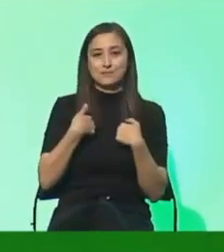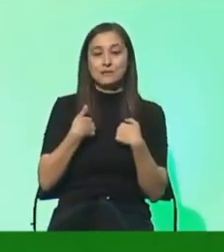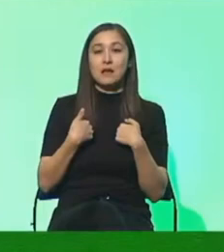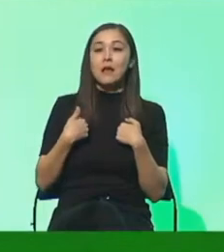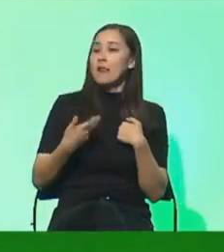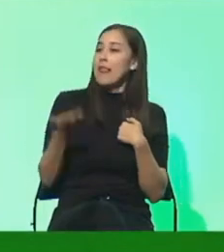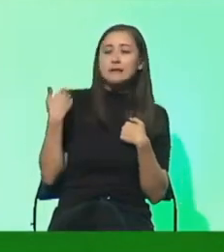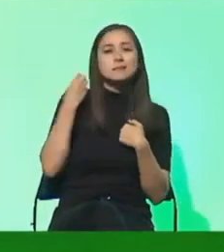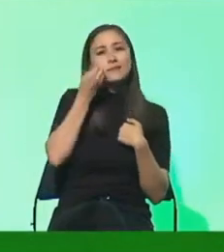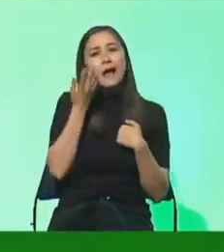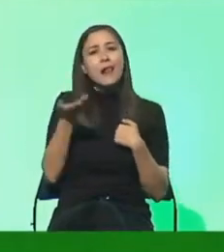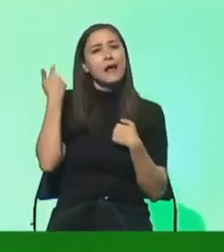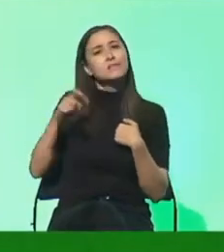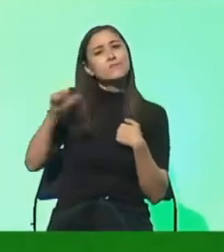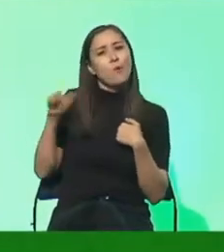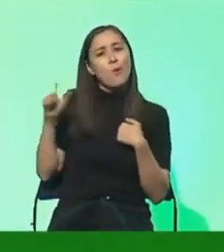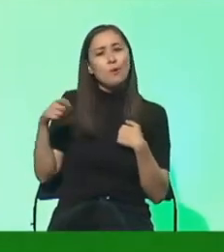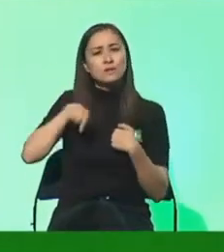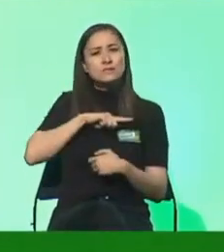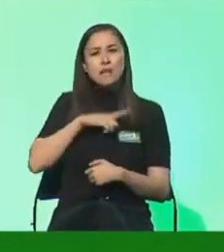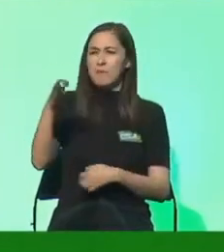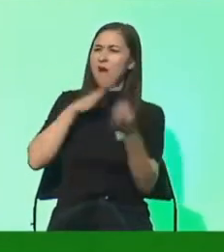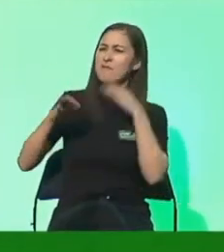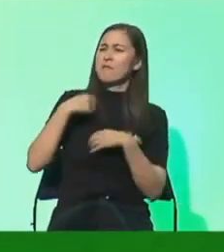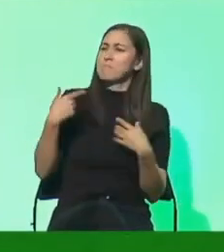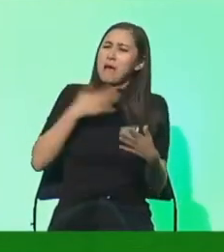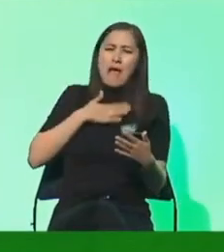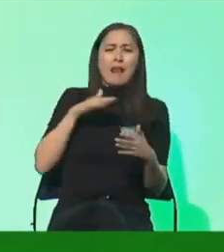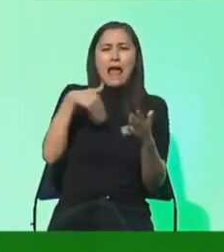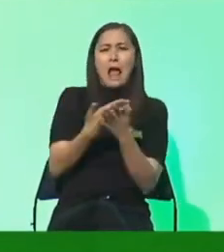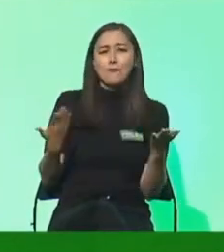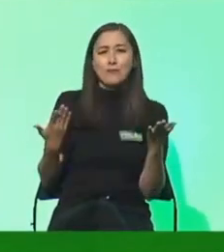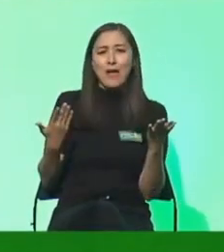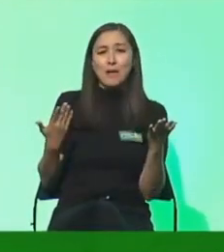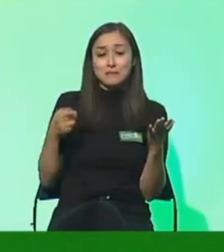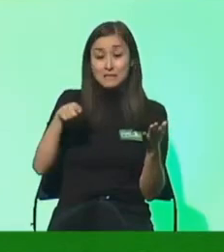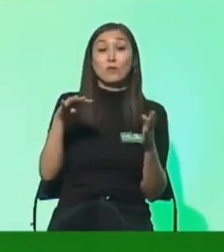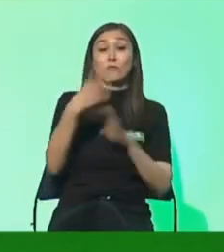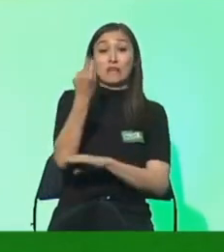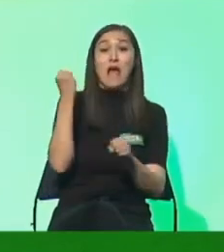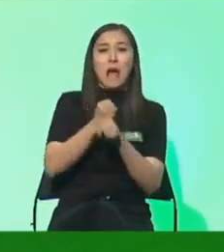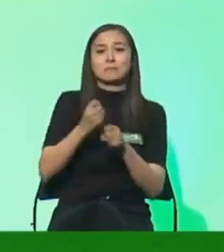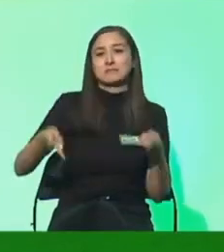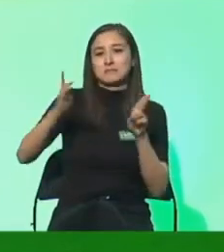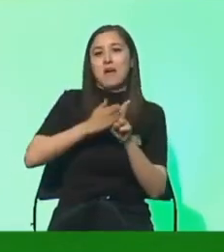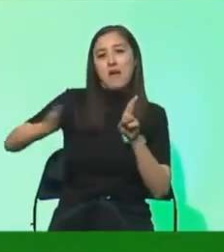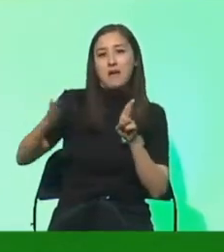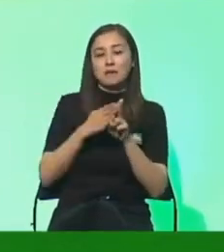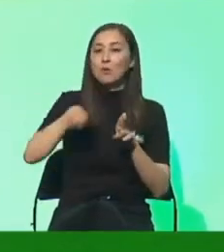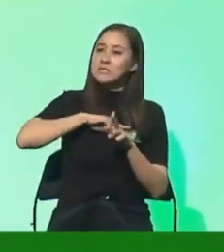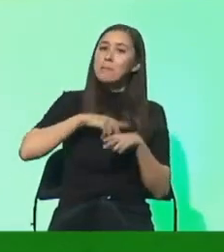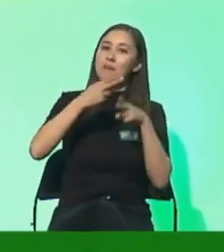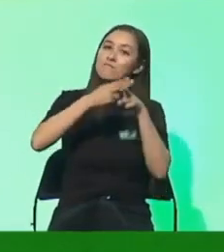und Wochen gab es doch ein paar Nachfragen an mich, was ich denn jetzt so machen würde. Eigentlich ist ja schließlich jetzt meine vierte Amtszeit, wo ich um euer